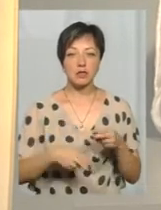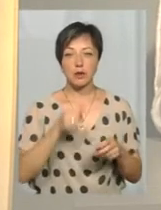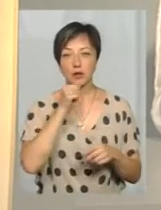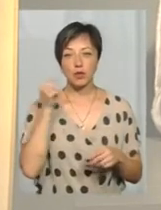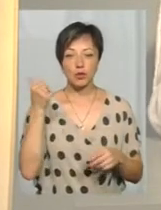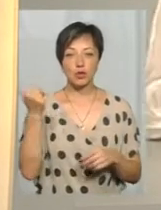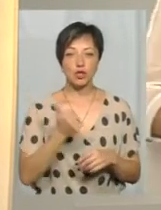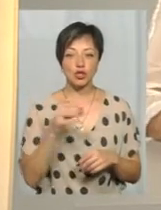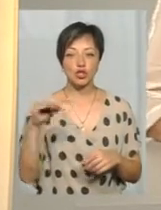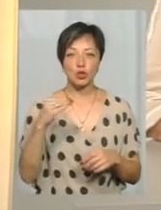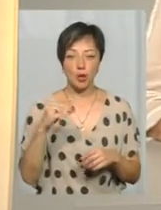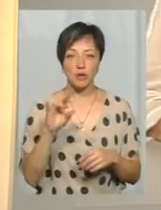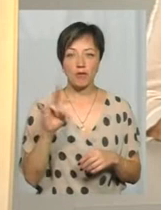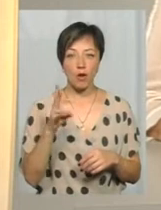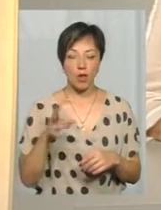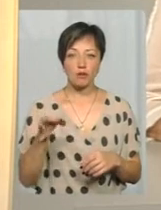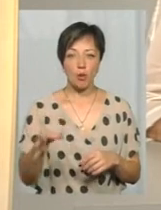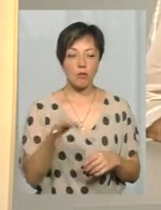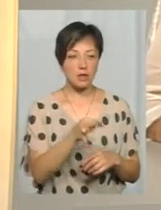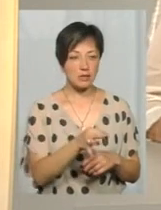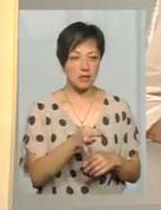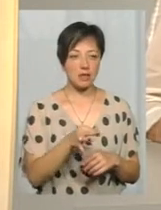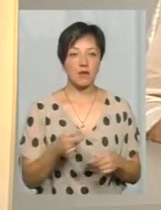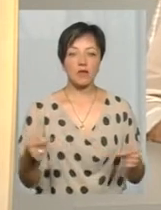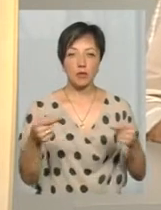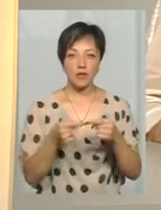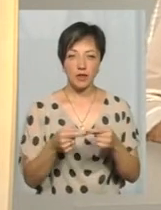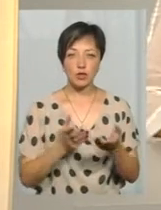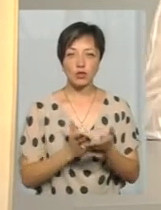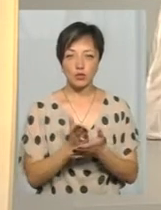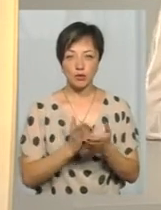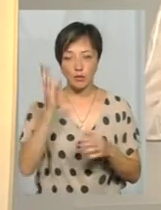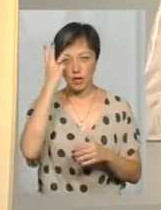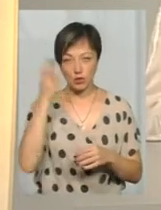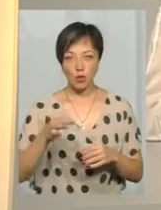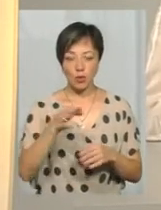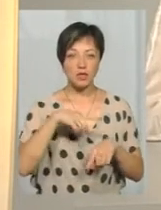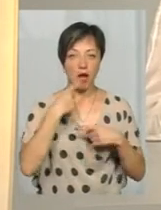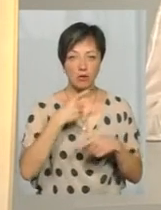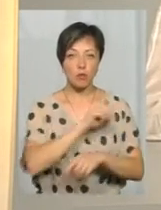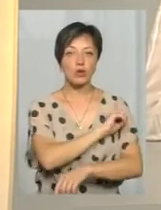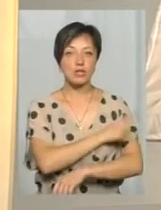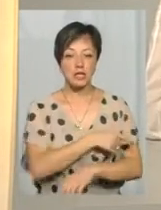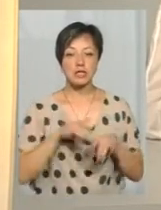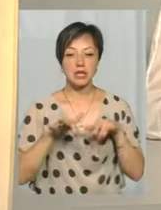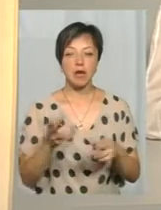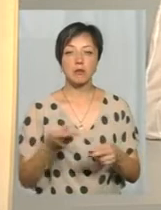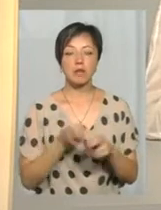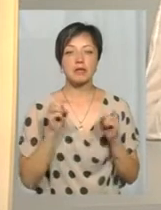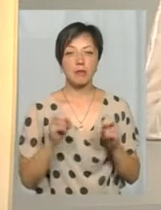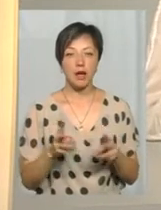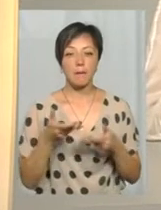минулого тижня у Житомирській та Миколаївській областях, відповідні служби на Хмельниччині запевняють, що посилили заходи безпеки.